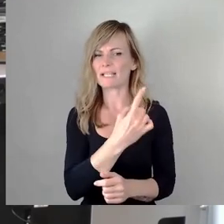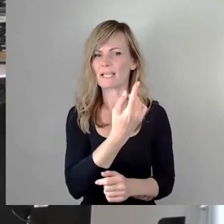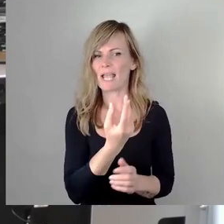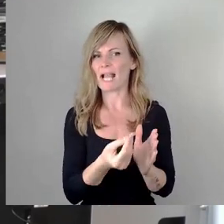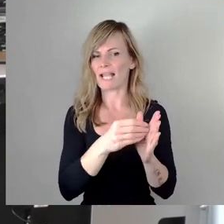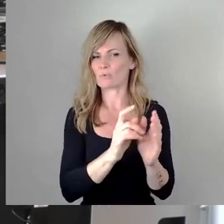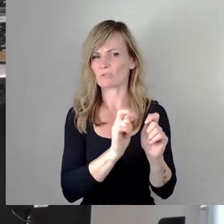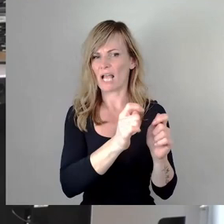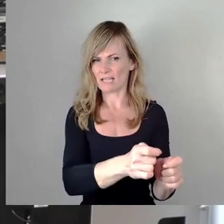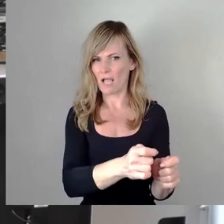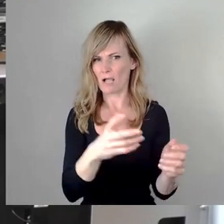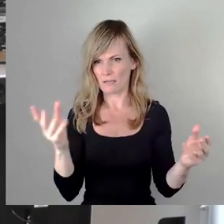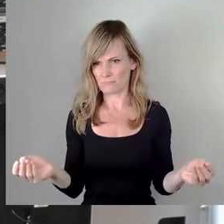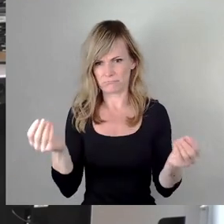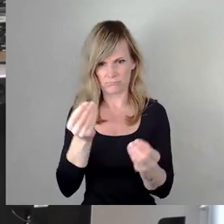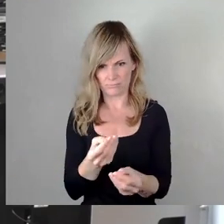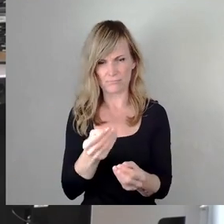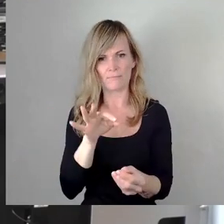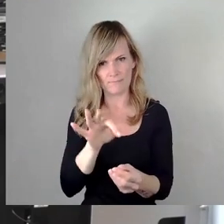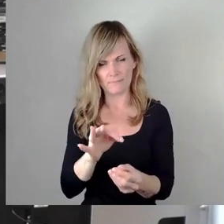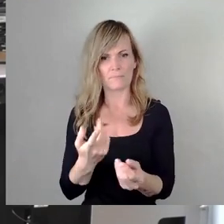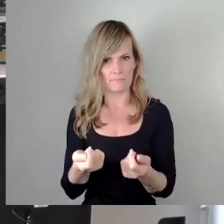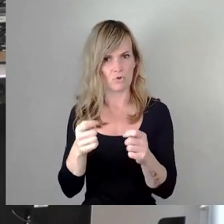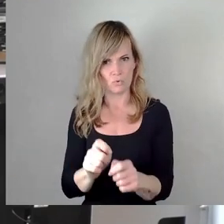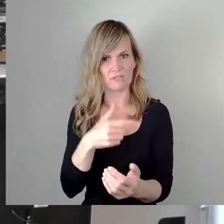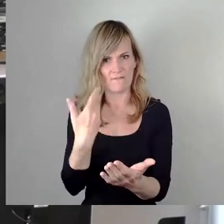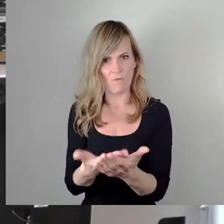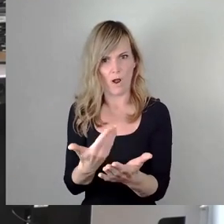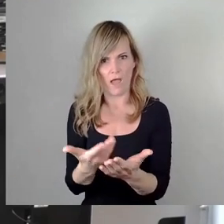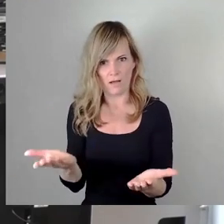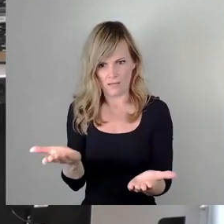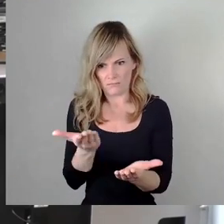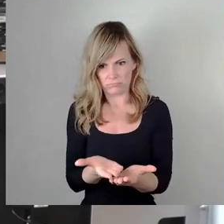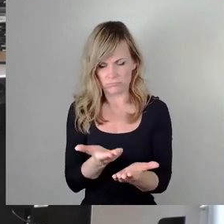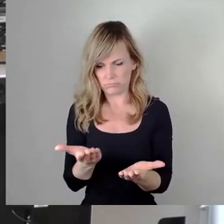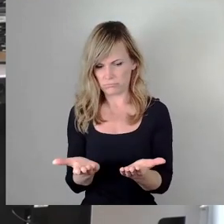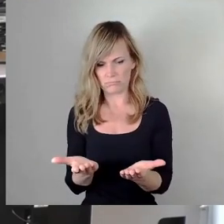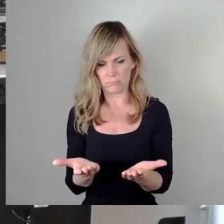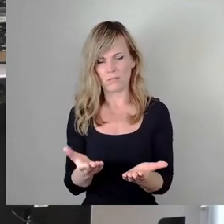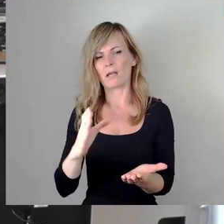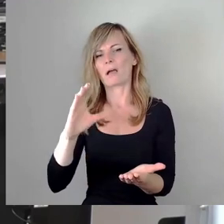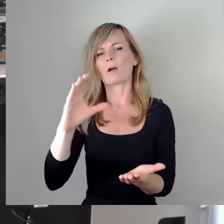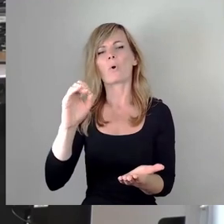Bestandteil der Beschlussvorlage sind, dann muss ich, der von Kotter stammt ja aus